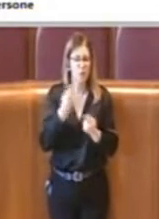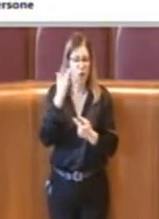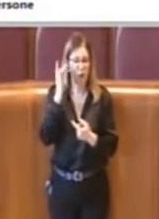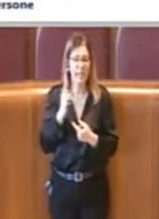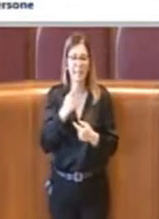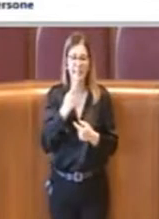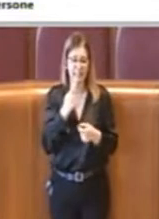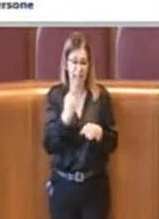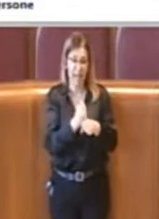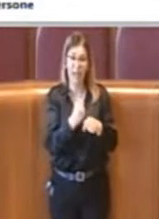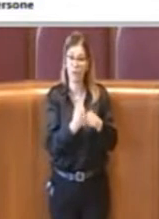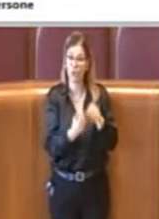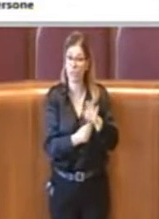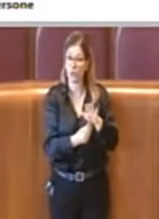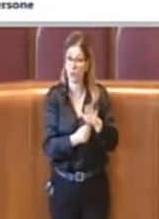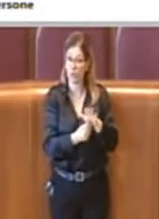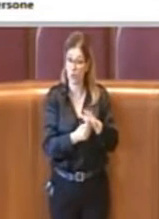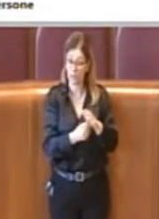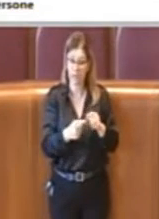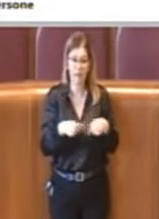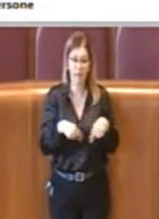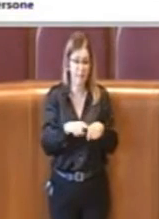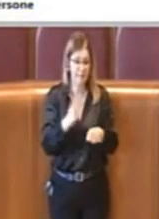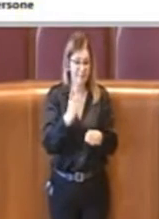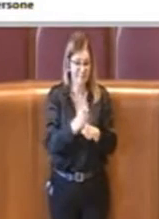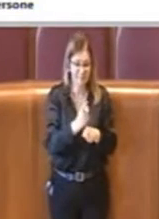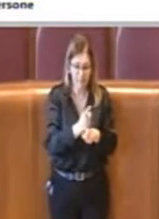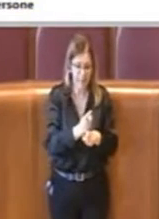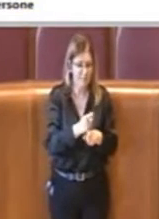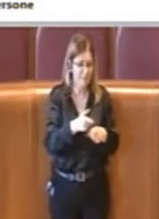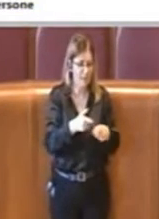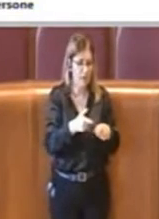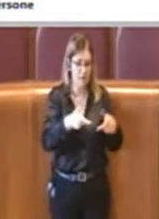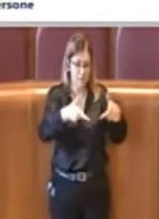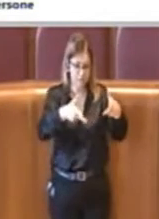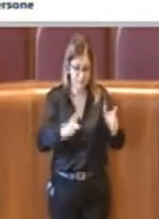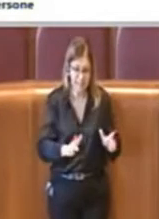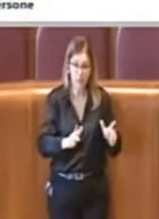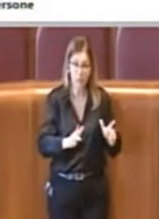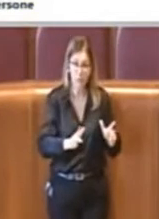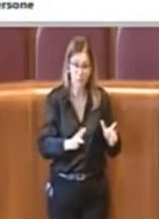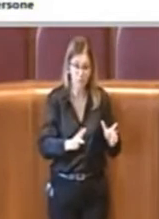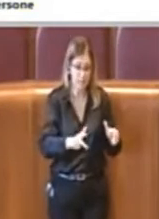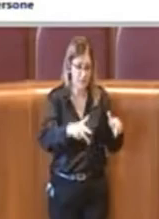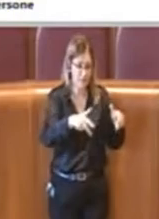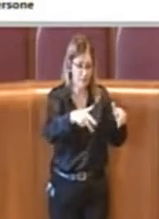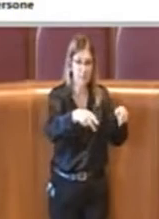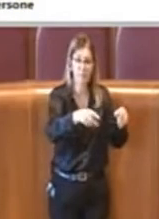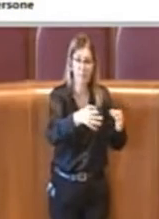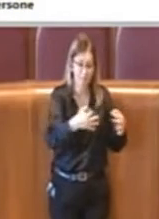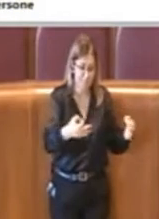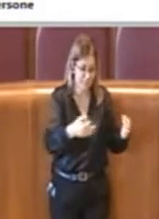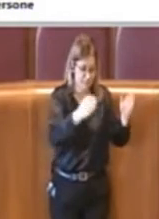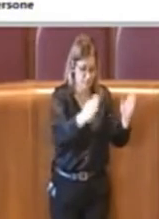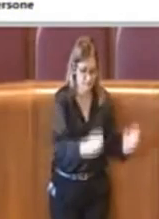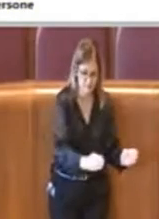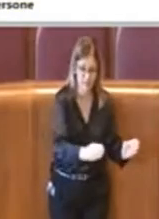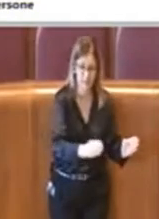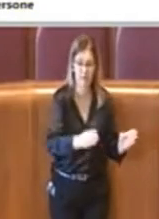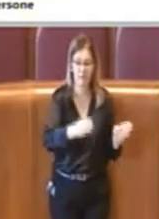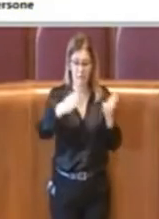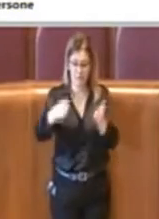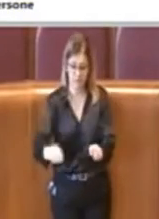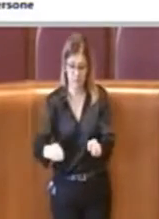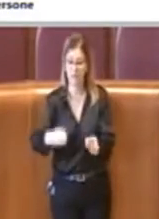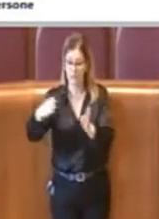semplice dover fissare a terra le sedute con altre sedie vuote in un sistema